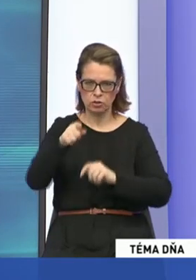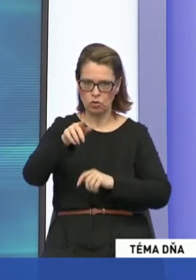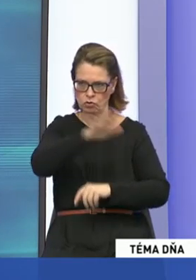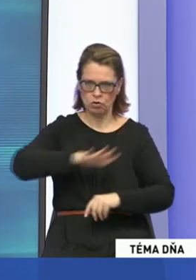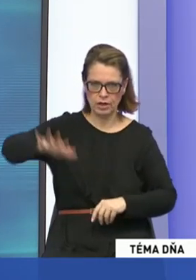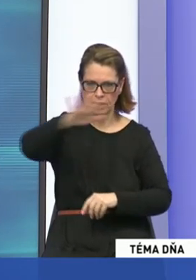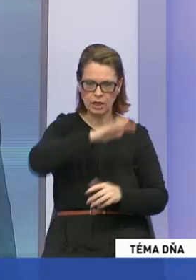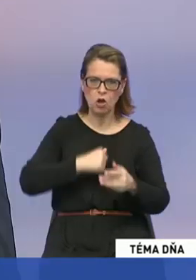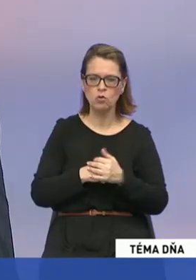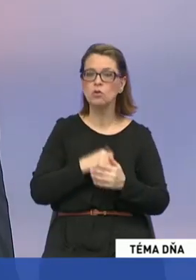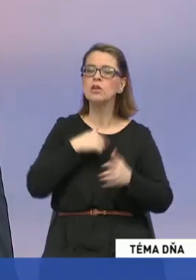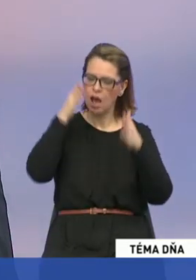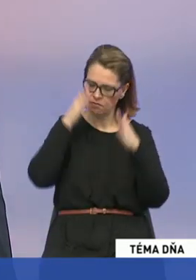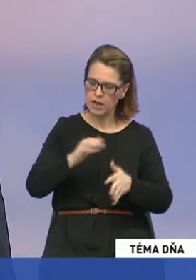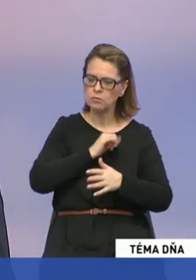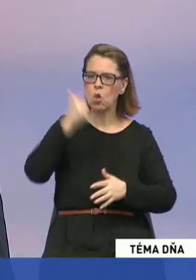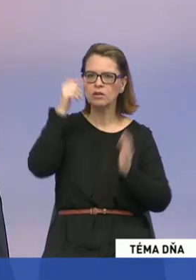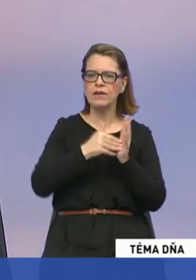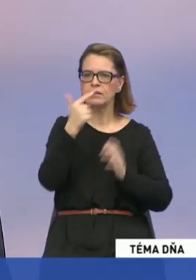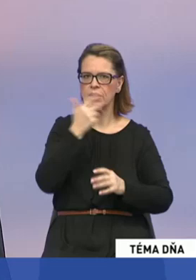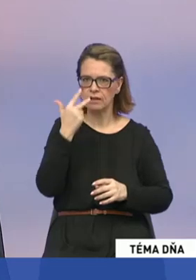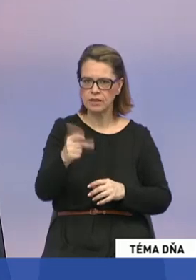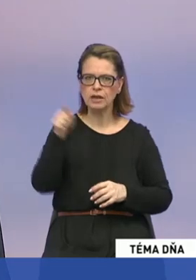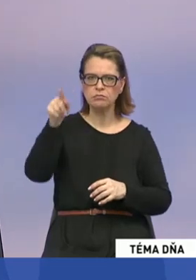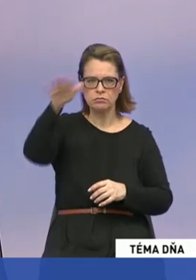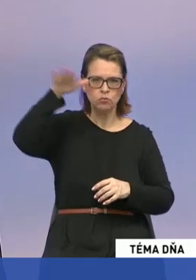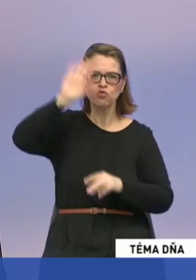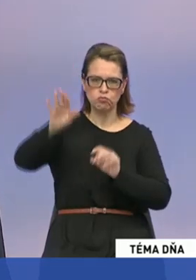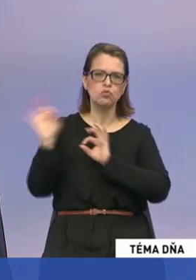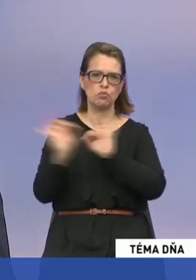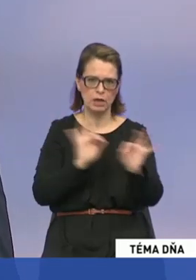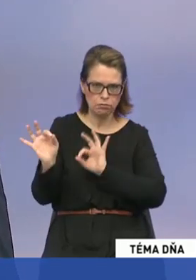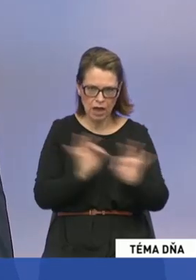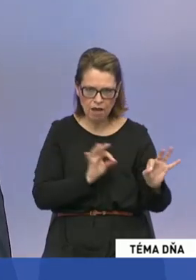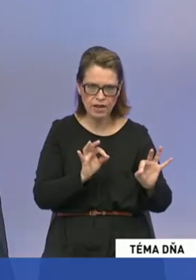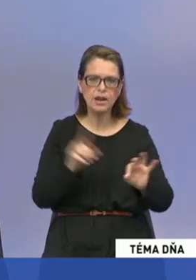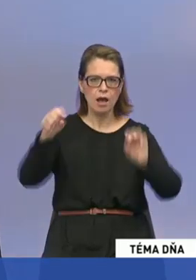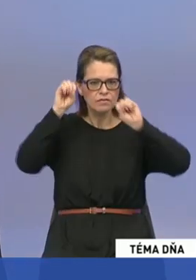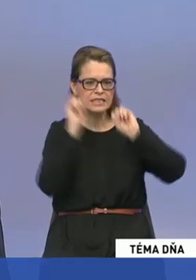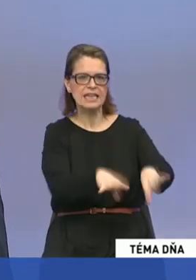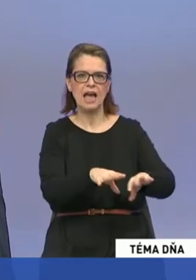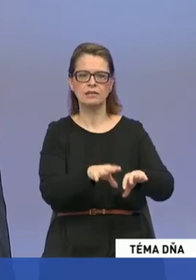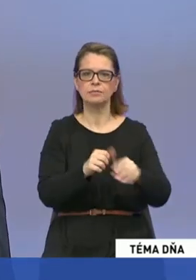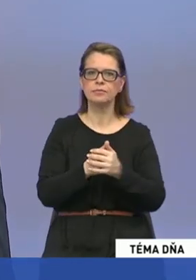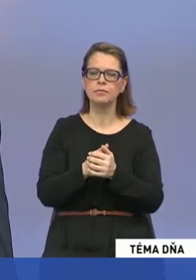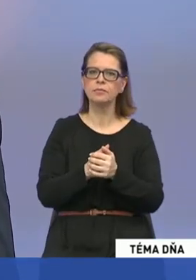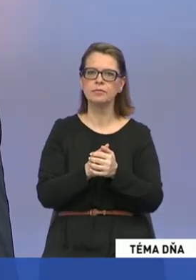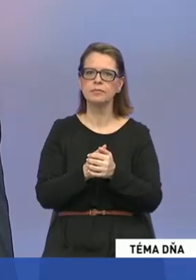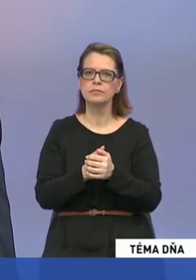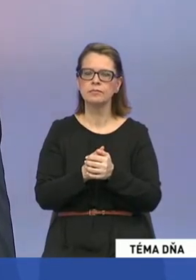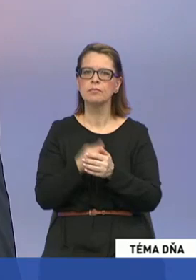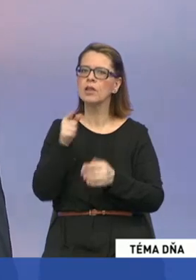2023 ten region bude už dostatočne pripravený na to, aby sa vzdal či už toho